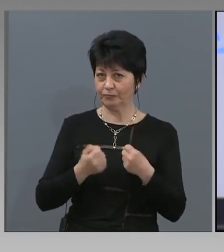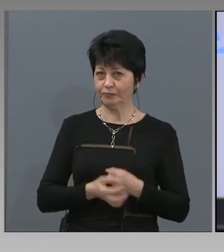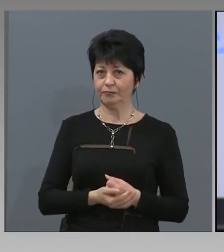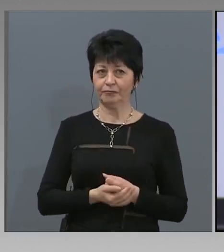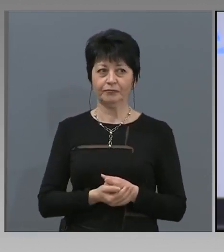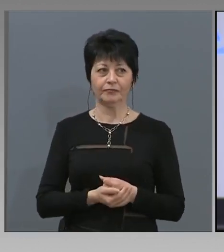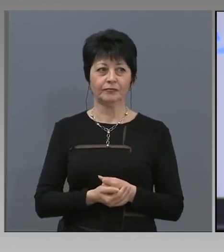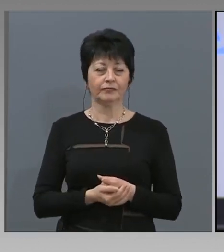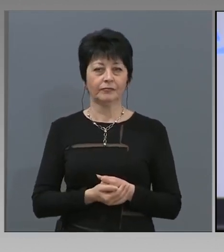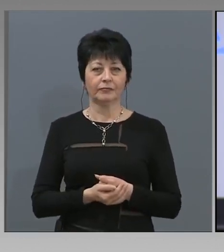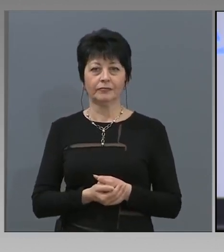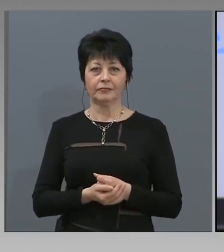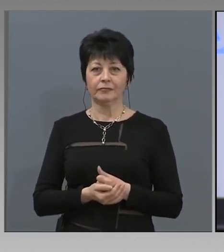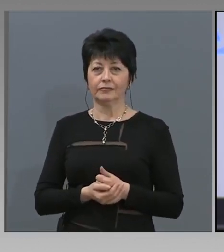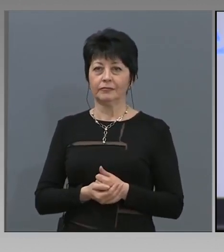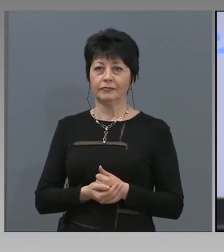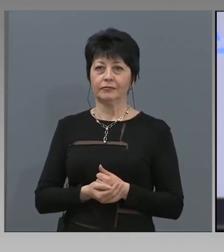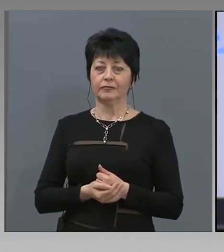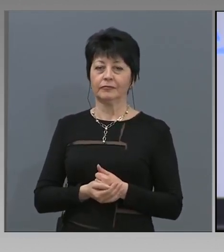Пак,